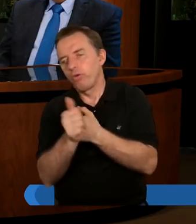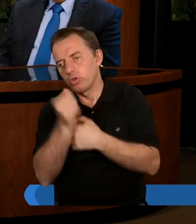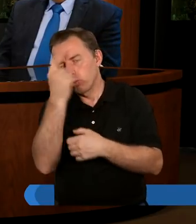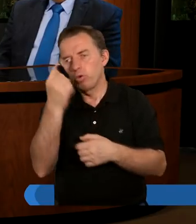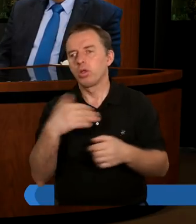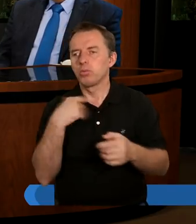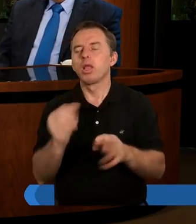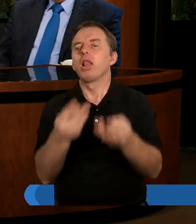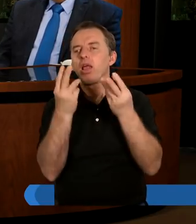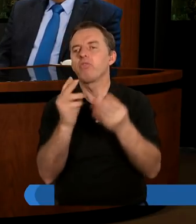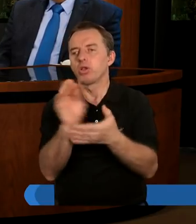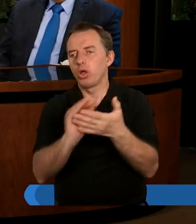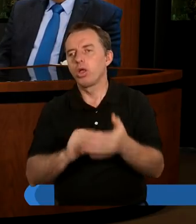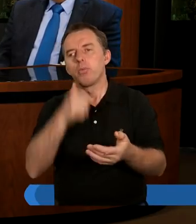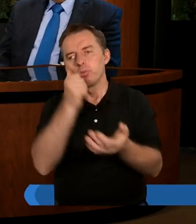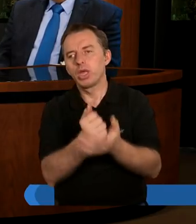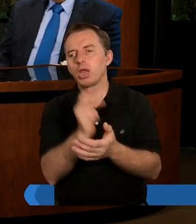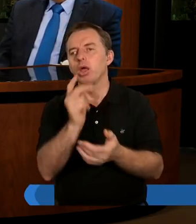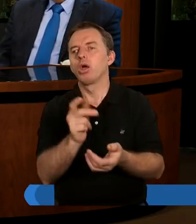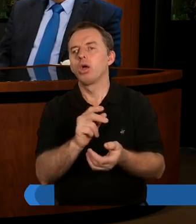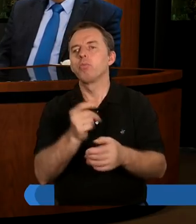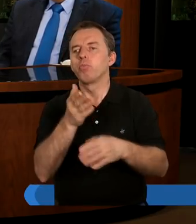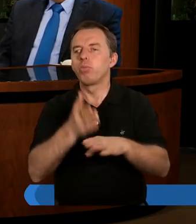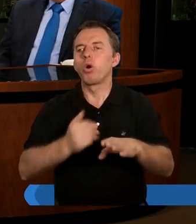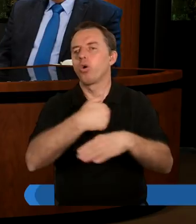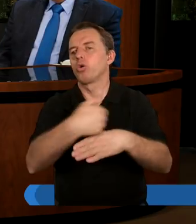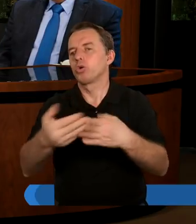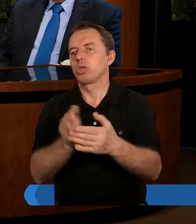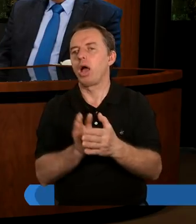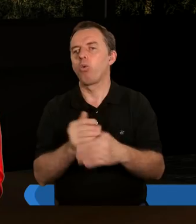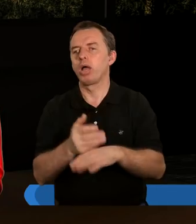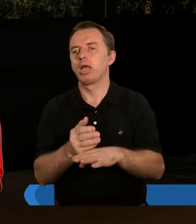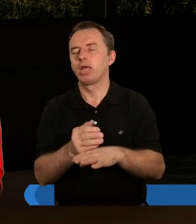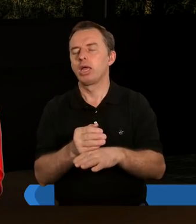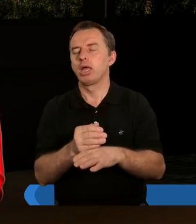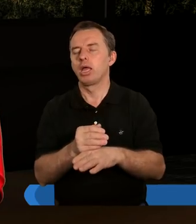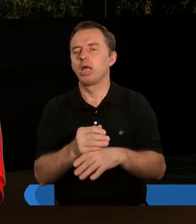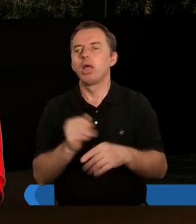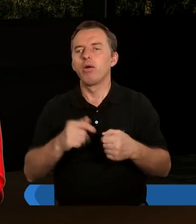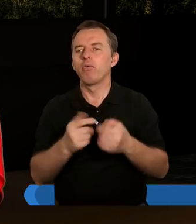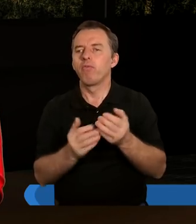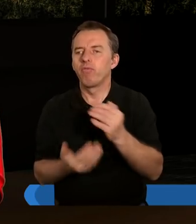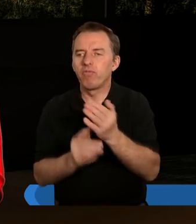kilka, ale jeden, ten najważniejszy opisany w pierwszym liście, to są te podziały, no chyba wynikające z takiego